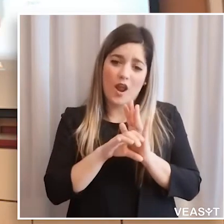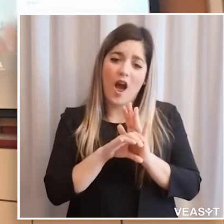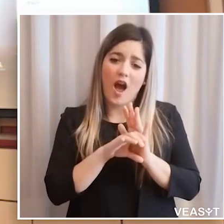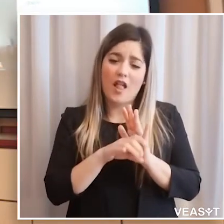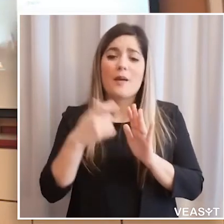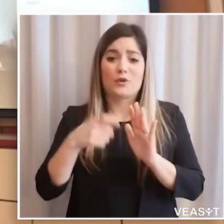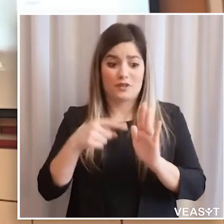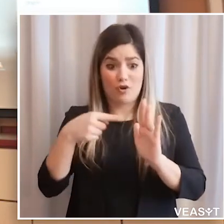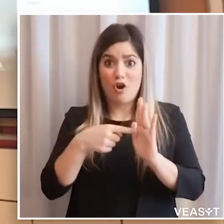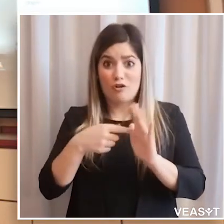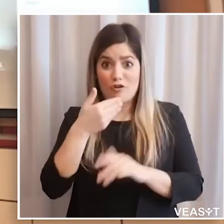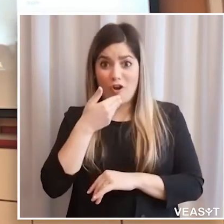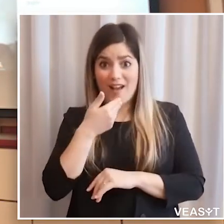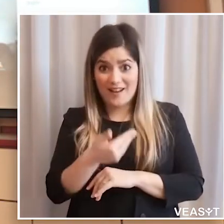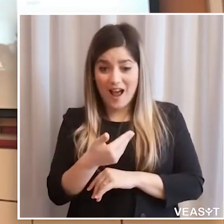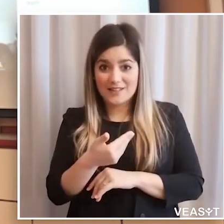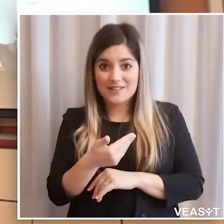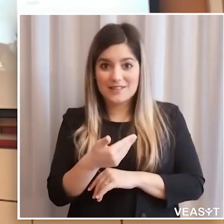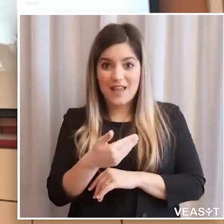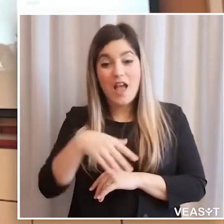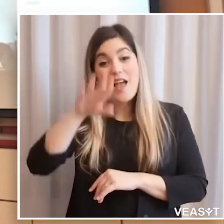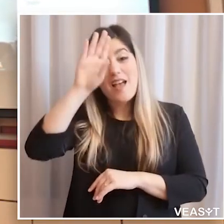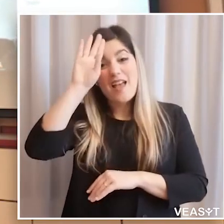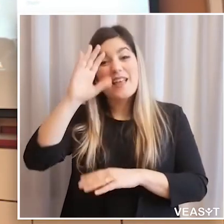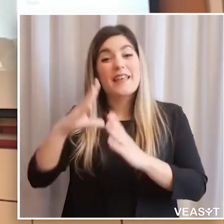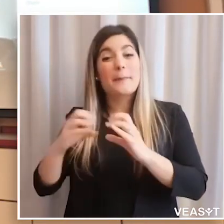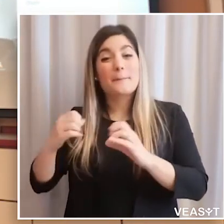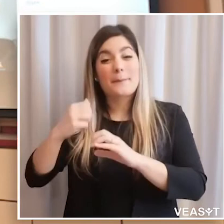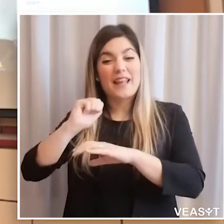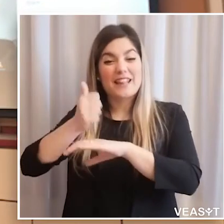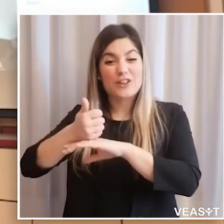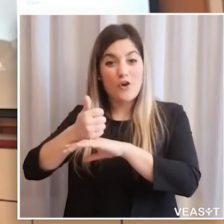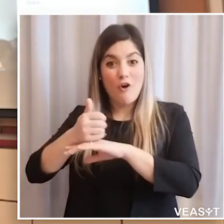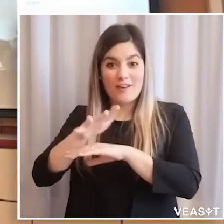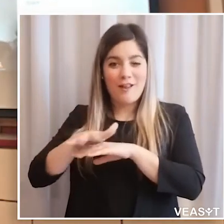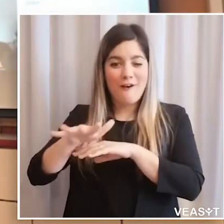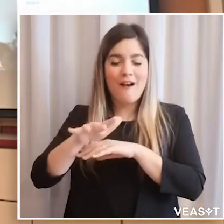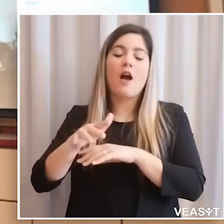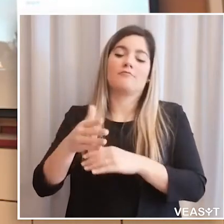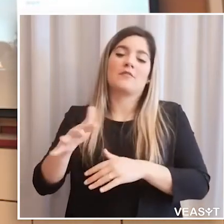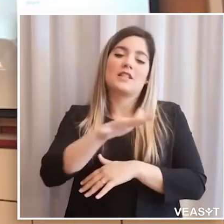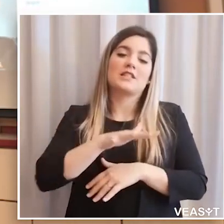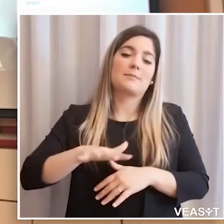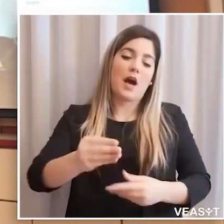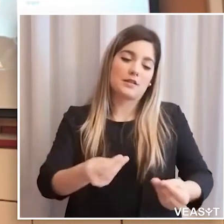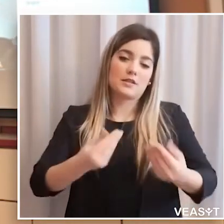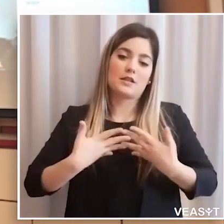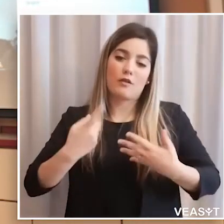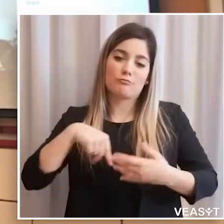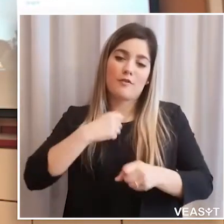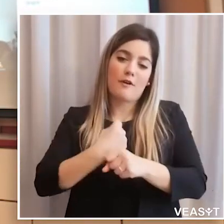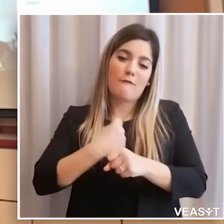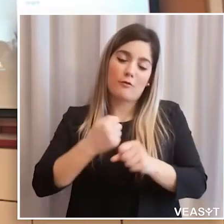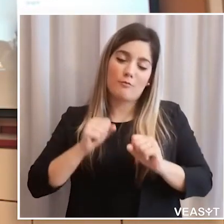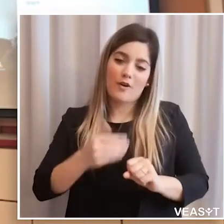Ecco, ringrazio chiaramente l'amministrazione comunale che si è fatta tramite con un imprenditore locale